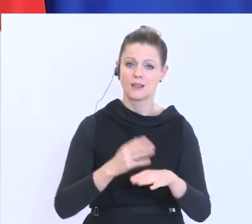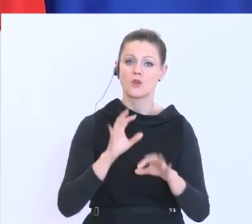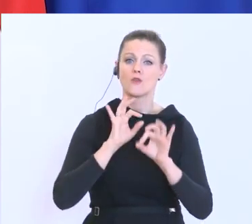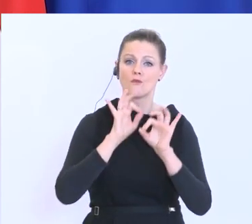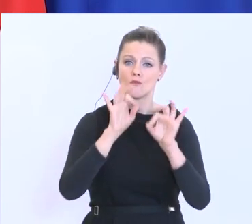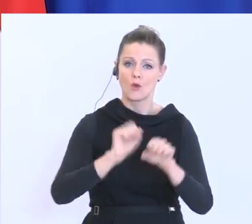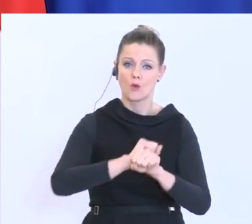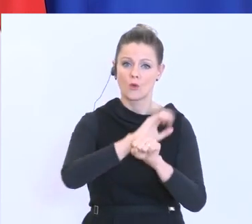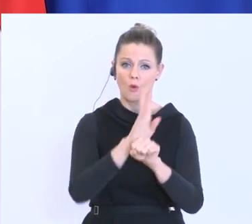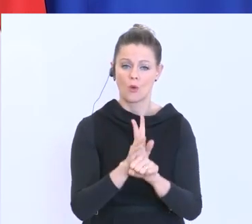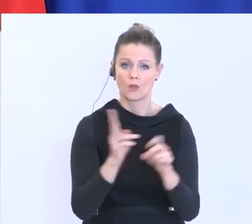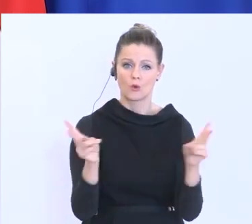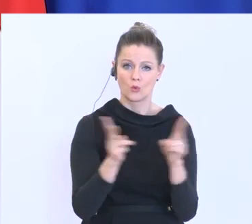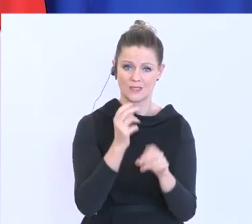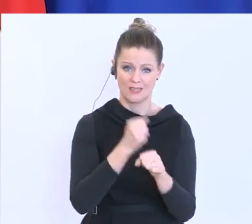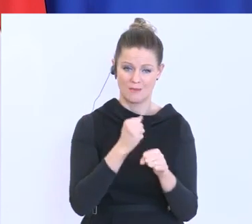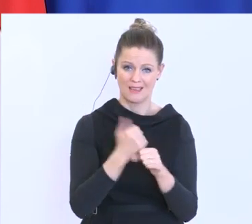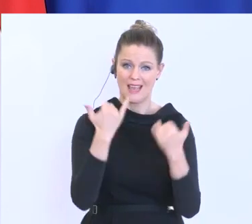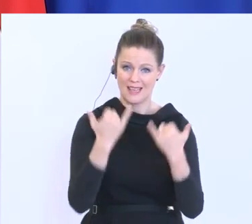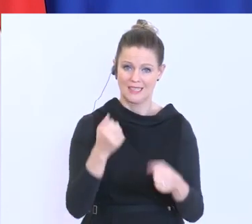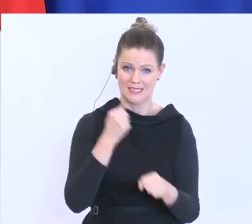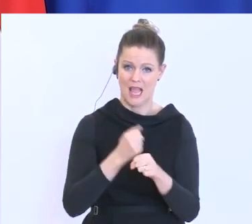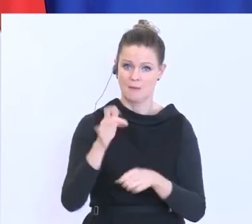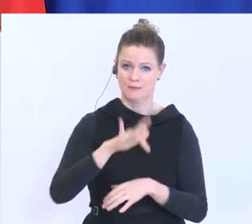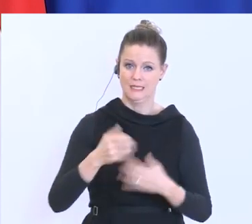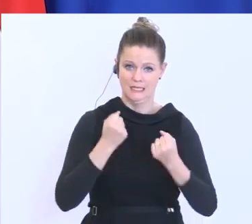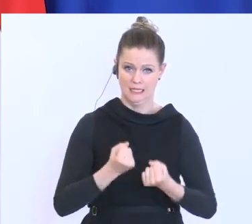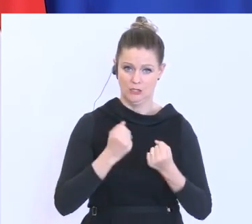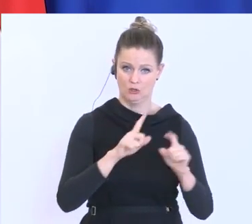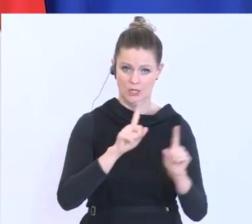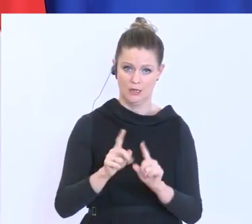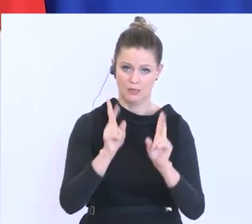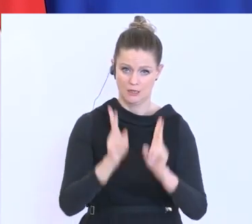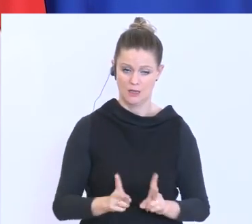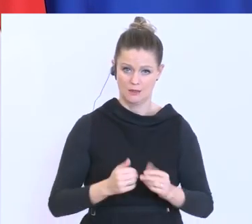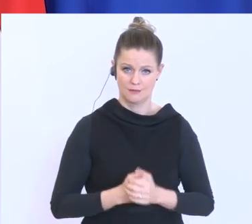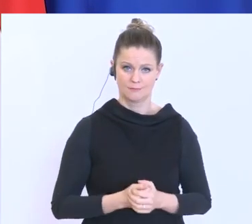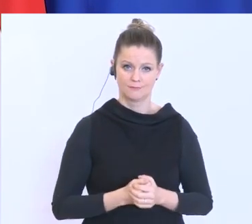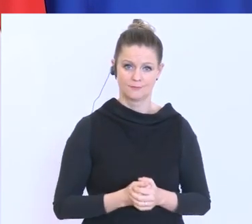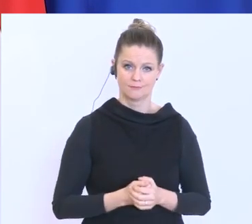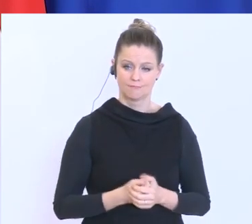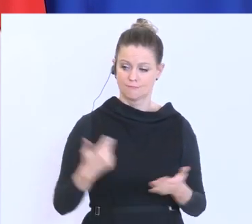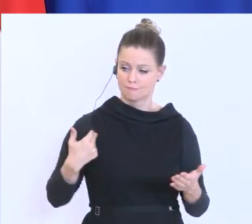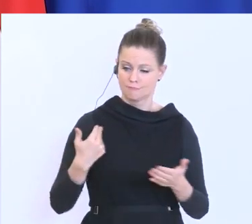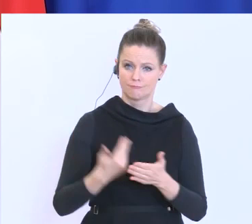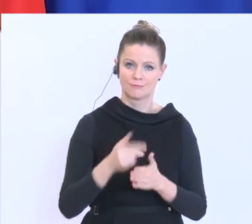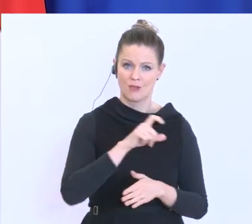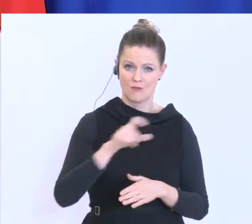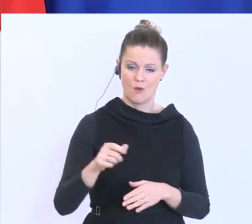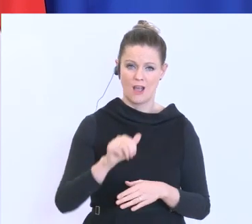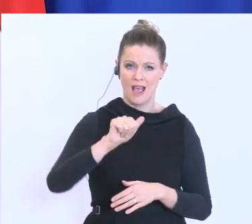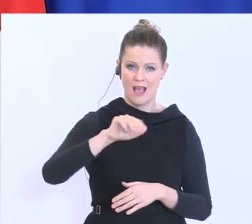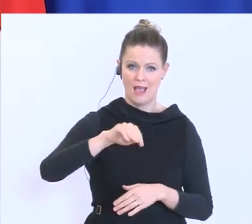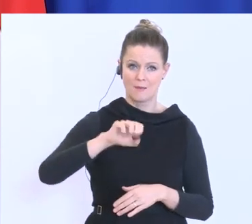um so viele Arbeitsplätze wie möglich jetzt zu sichern. Ich kann Ihnen sagen, in dieser Woche im Arbeitsmarktservice die